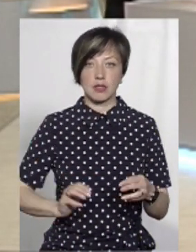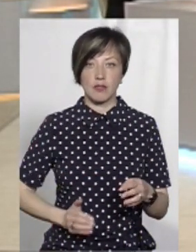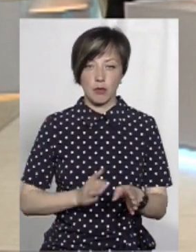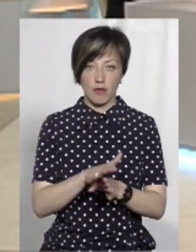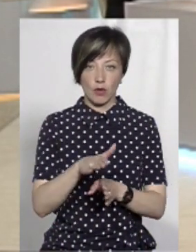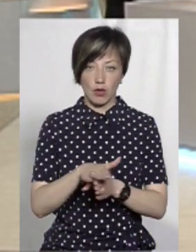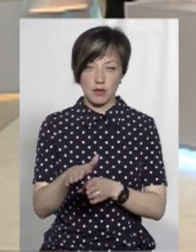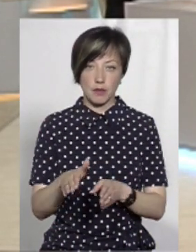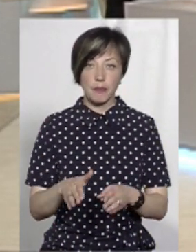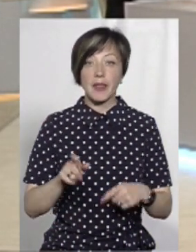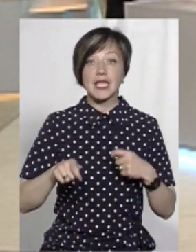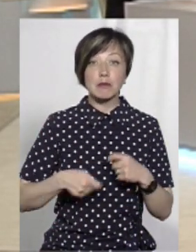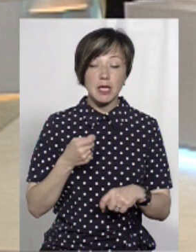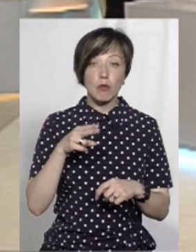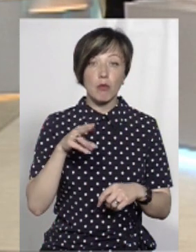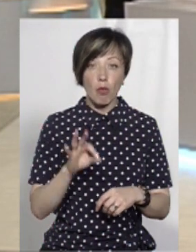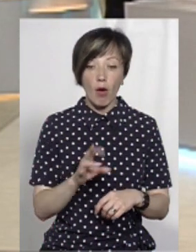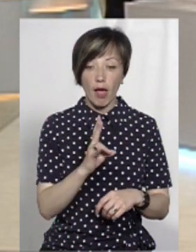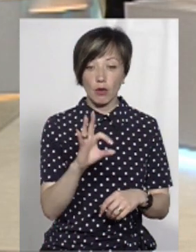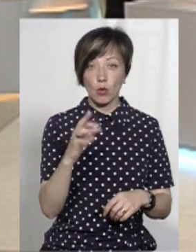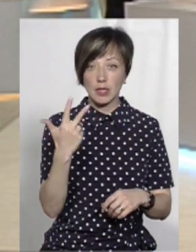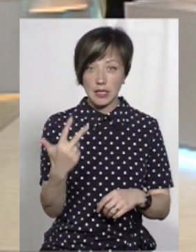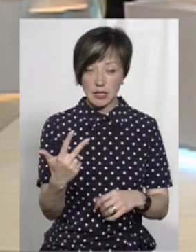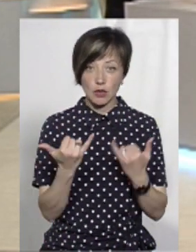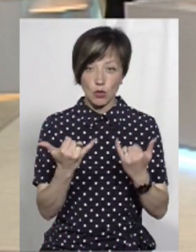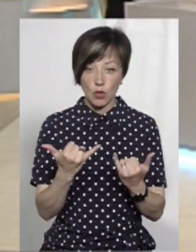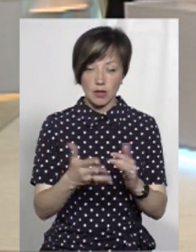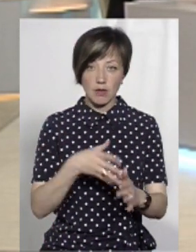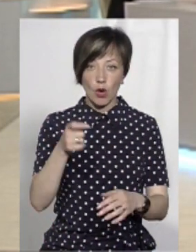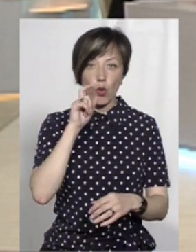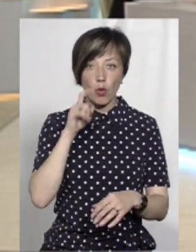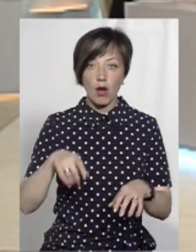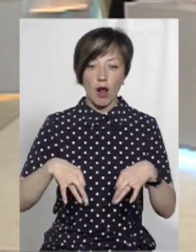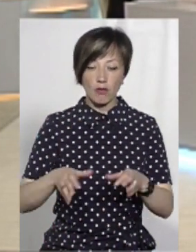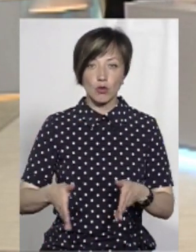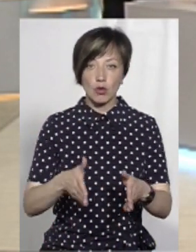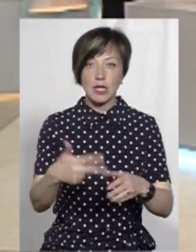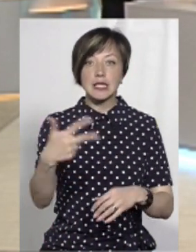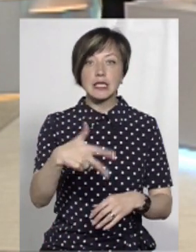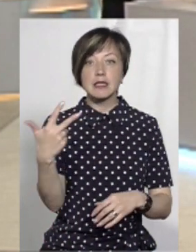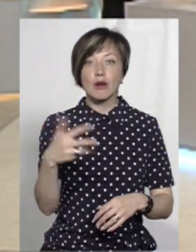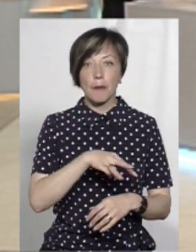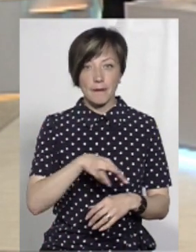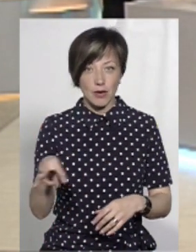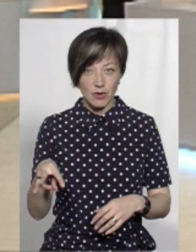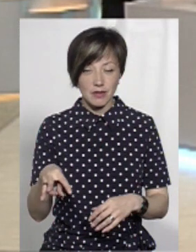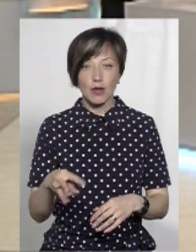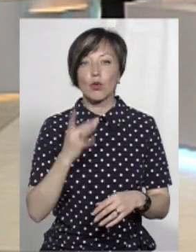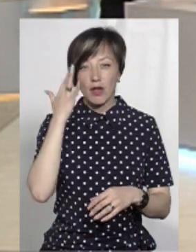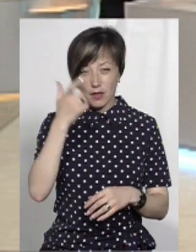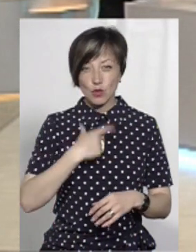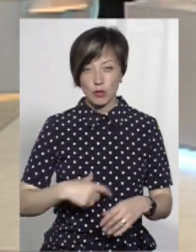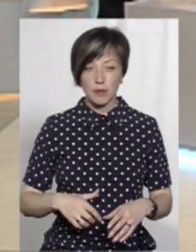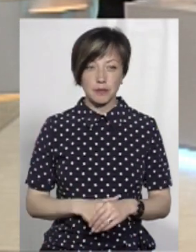підрядниками. Збитки по Н03, яким їм сьогодні виставляє Украфтодор, сягають 33 мільйонів. Тобто,